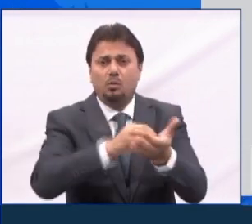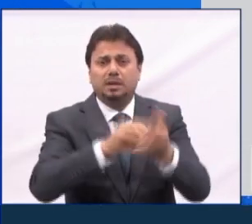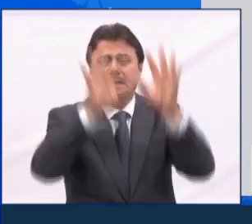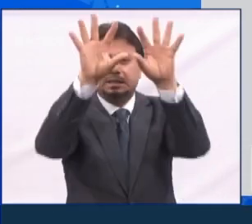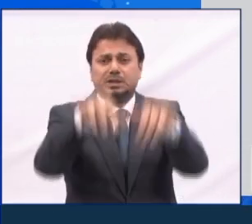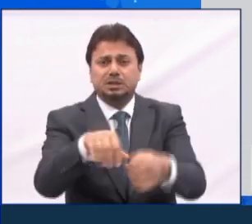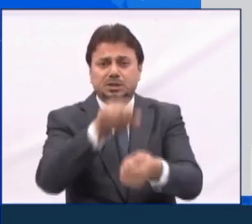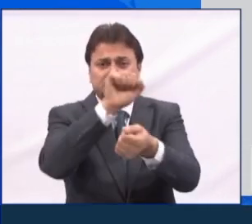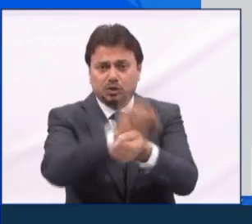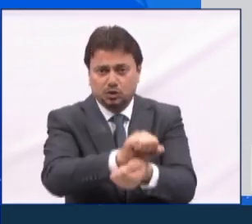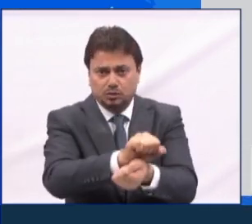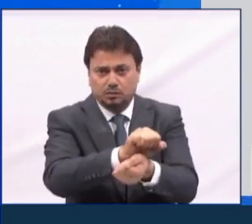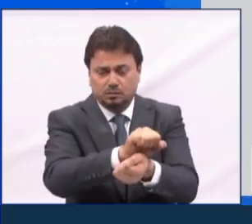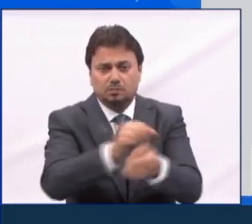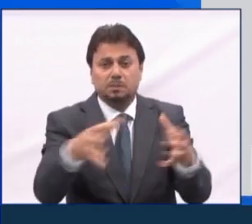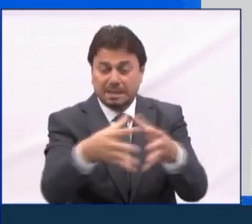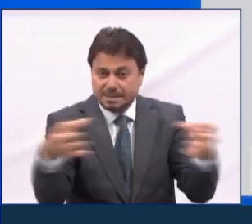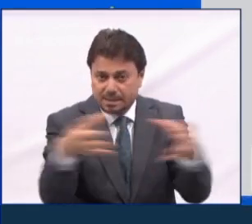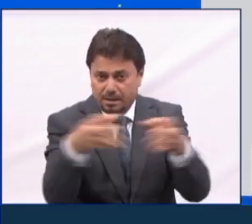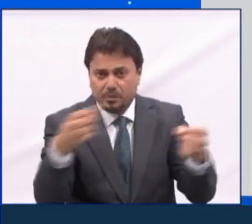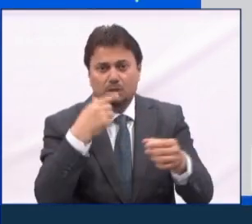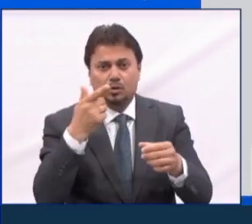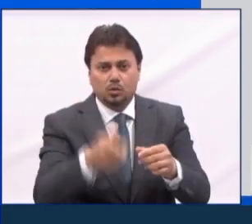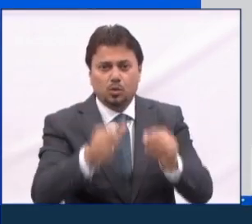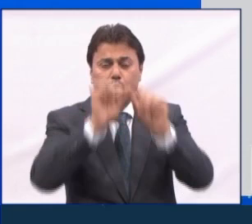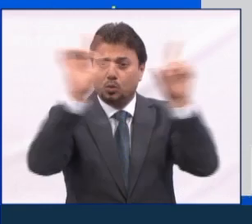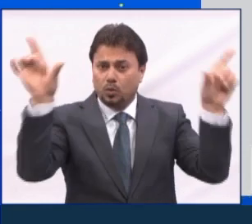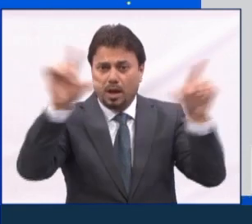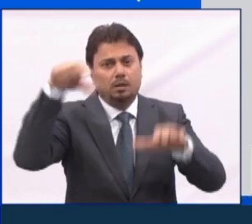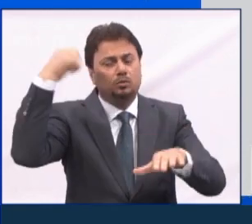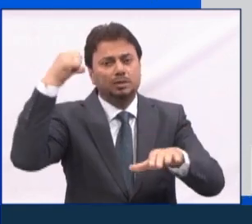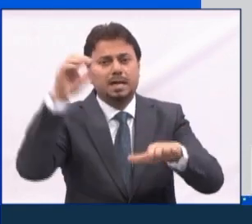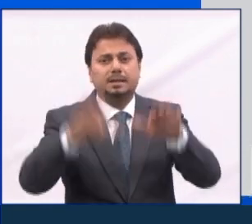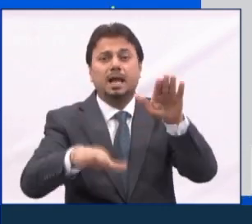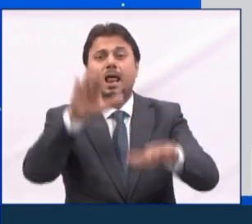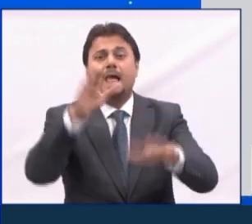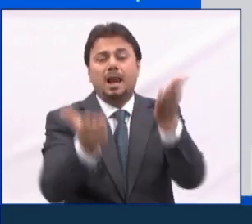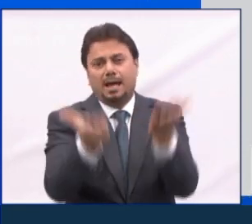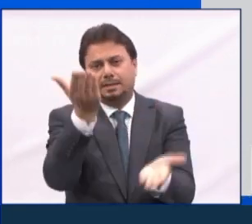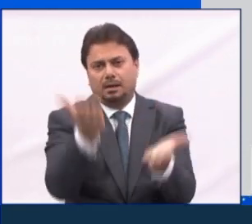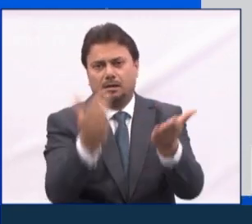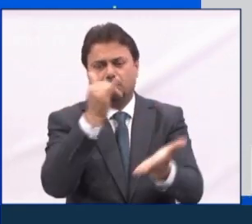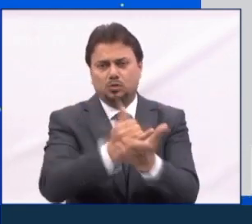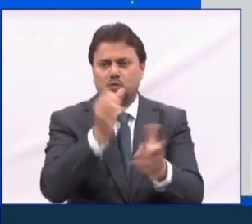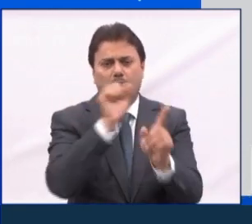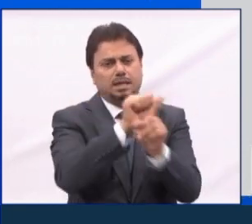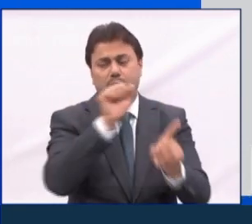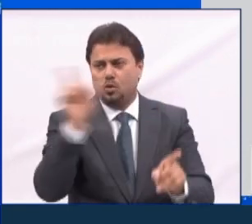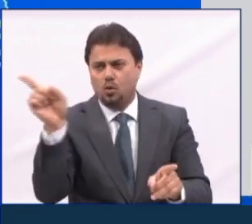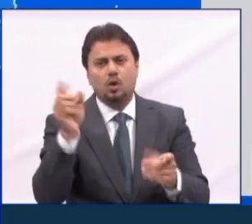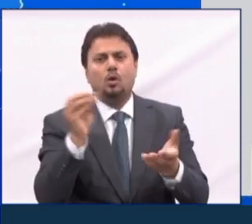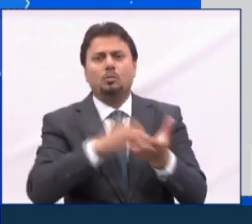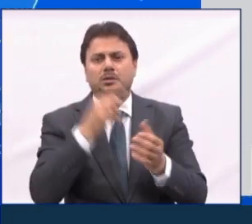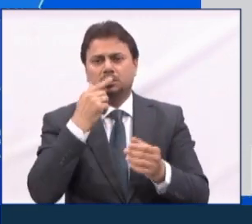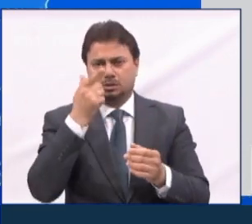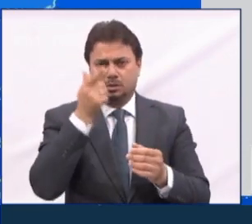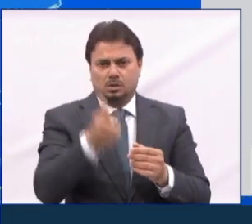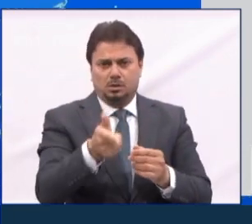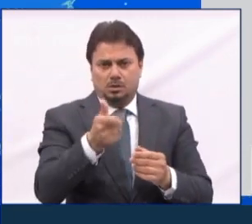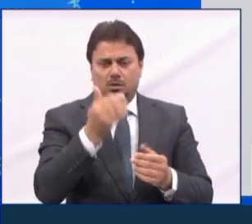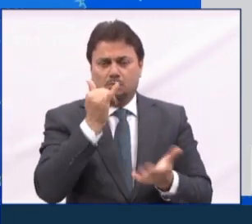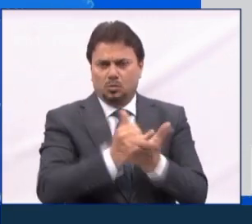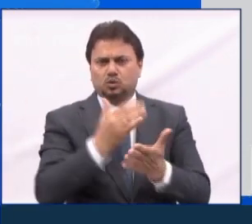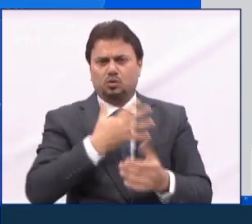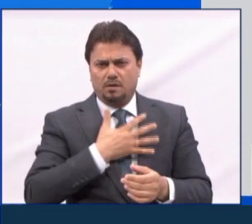في سجون الإصلاح فقد أوضح القضاء بأن وزارة العدل هي المغتصة بذلك حيث تتعقد الوزارة المذكورة